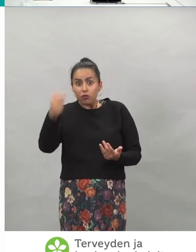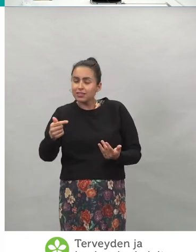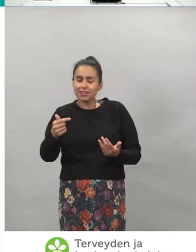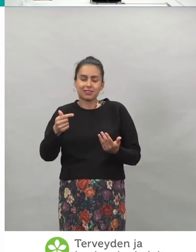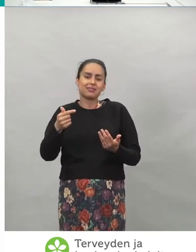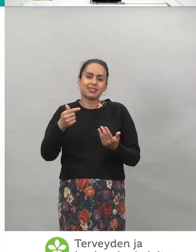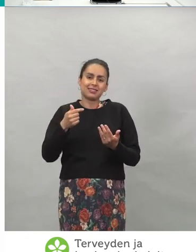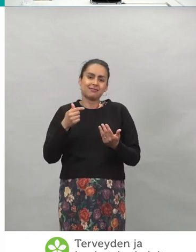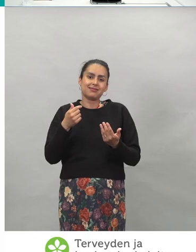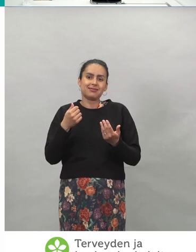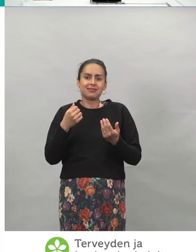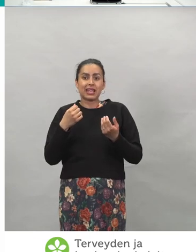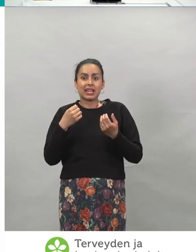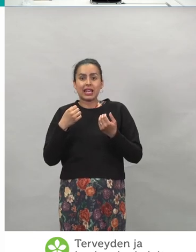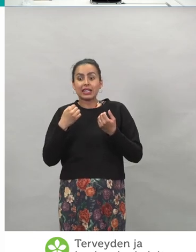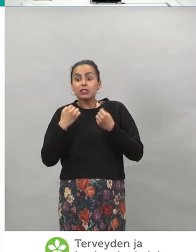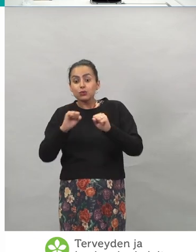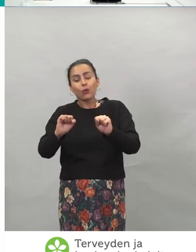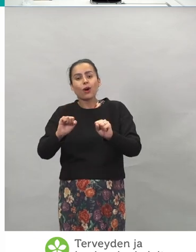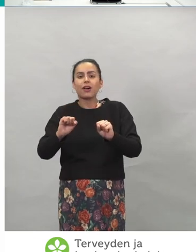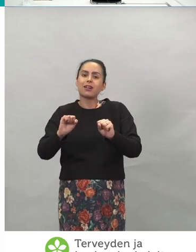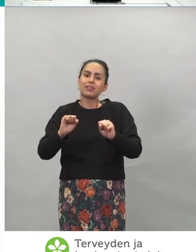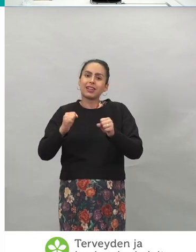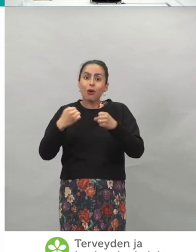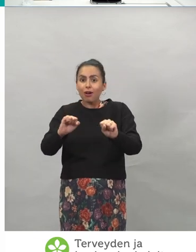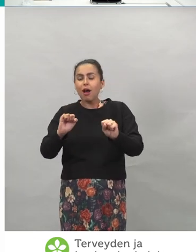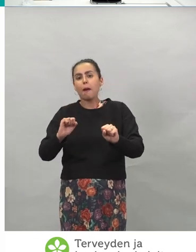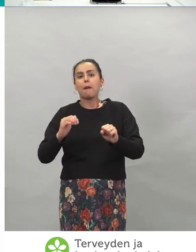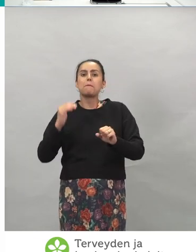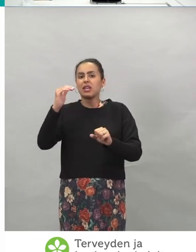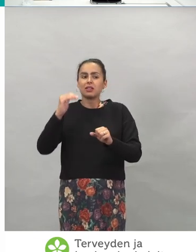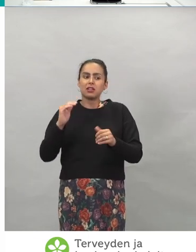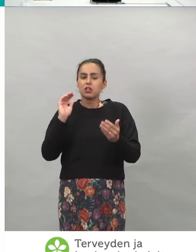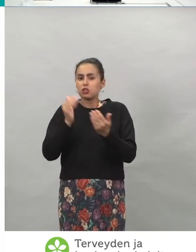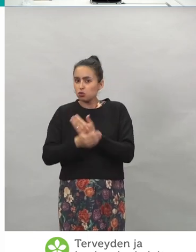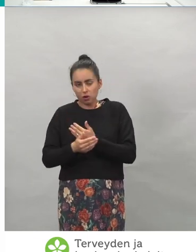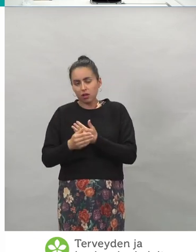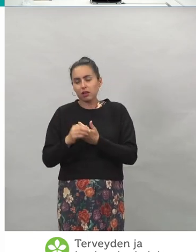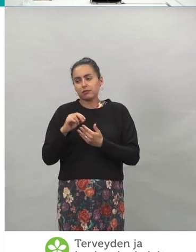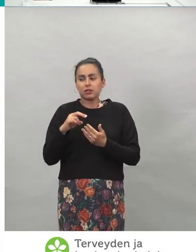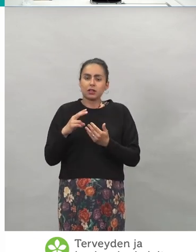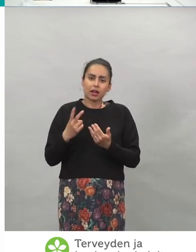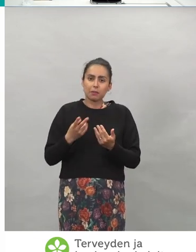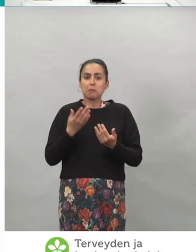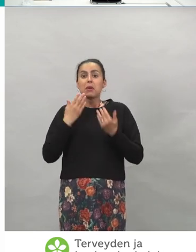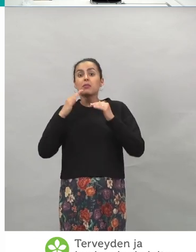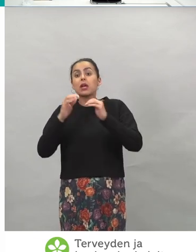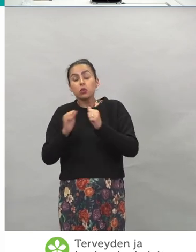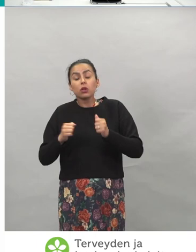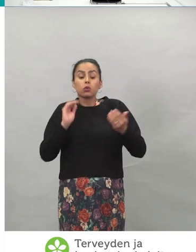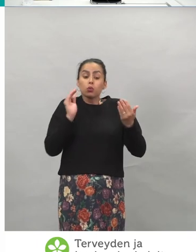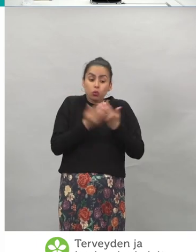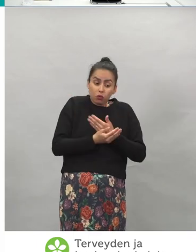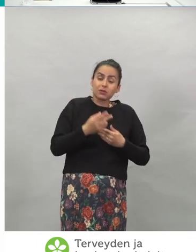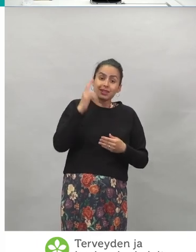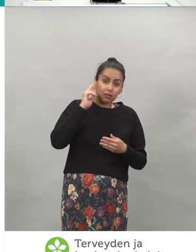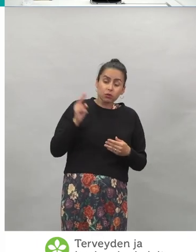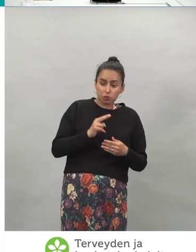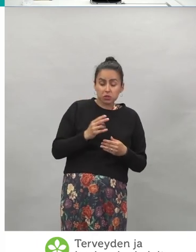ehdottoman paljon tehokkaampi tai ehdottoman paljon vähemmän tehokas. Mutta turvallisuudesta voidaan jo sanoa.